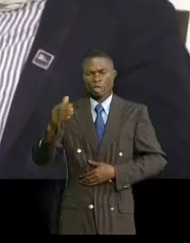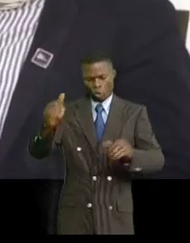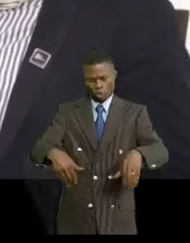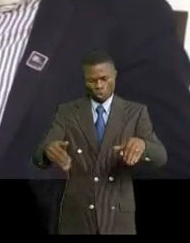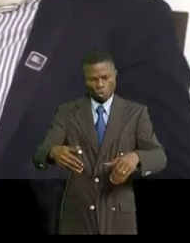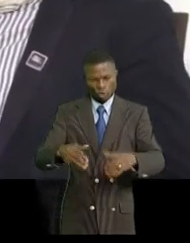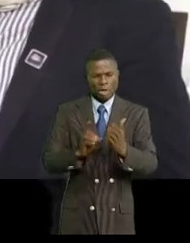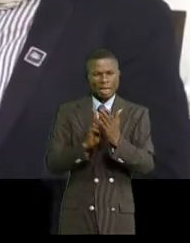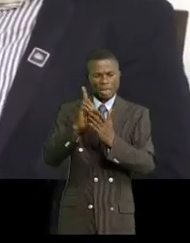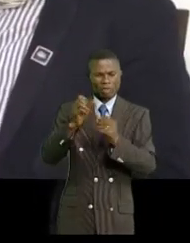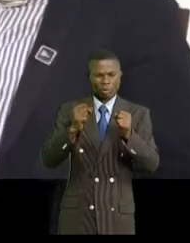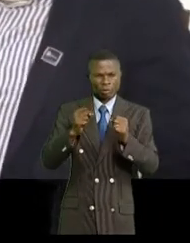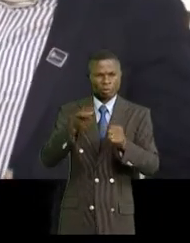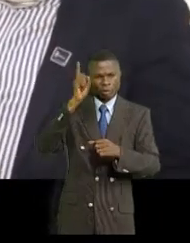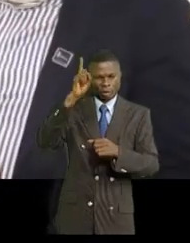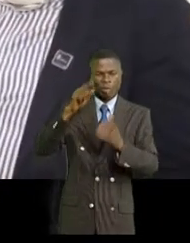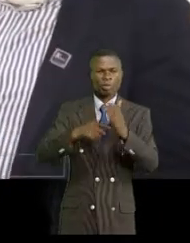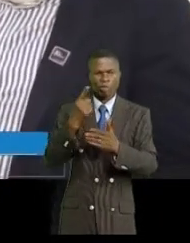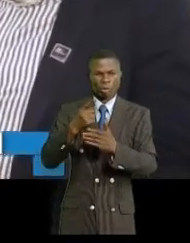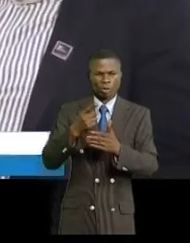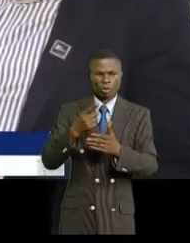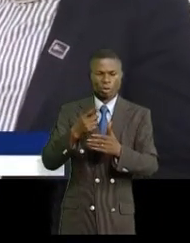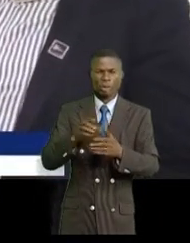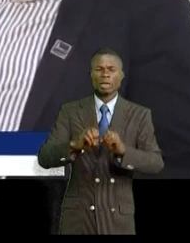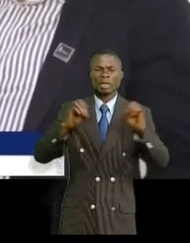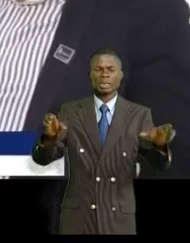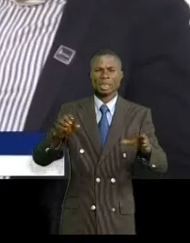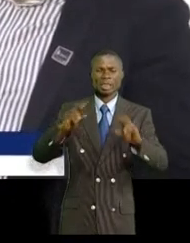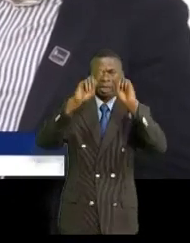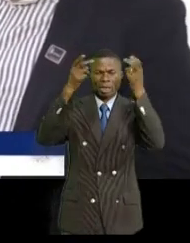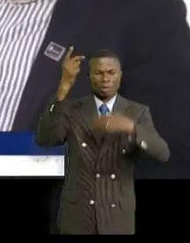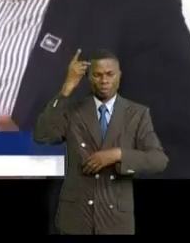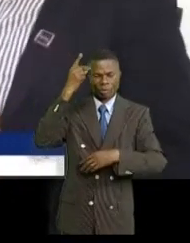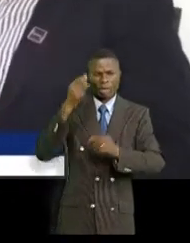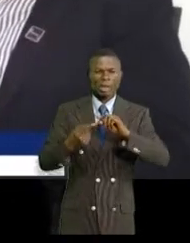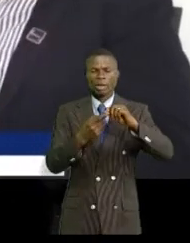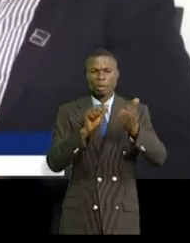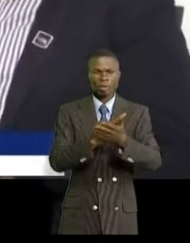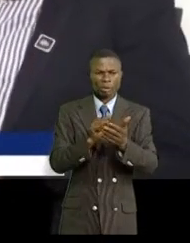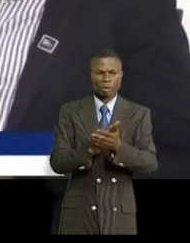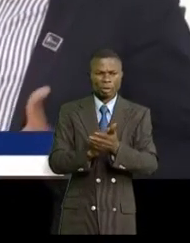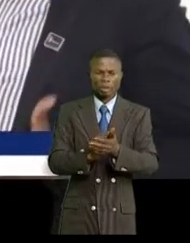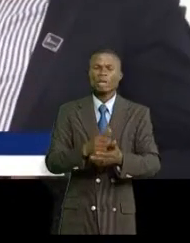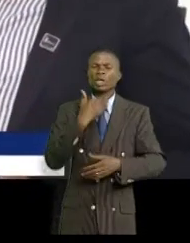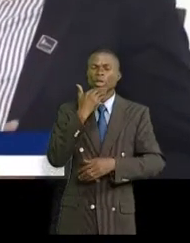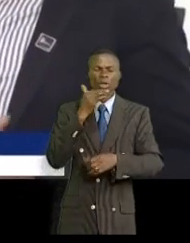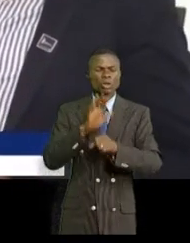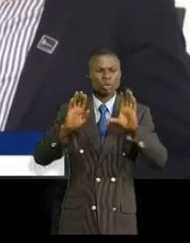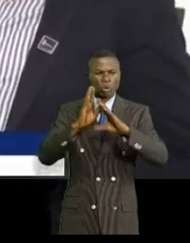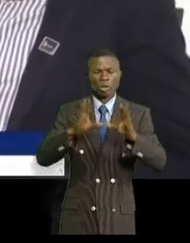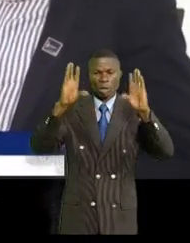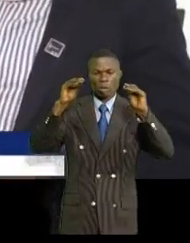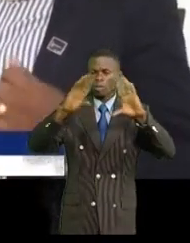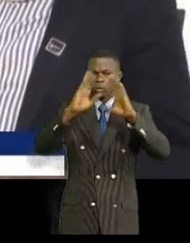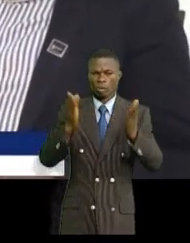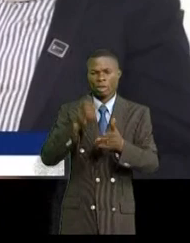Ceci est un premier supermarché d'une série de 50 dans la ville de Kinshasa. La particularité de ça, c'est qu n pas un riche homme derrière. Ces supermarchés sont faits